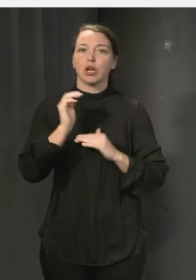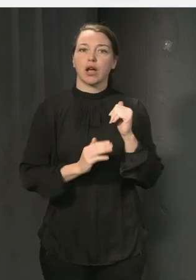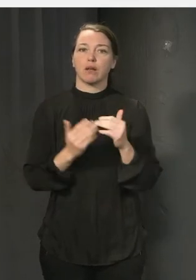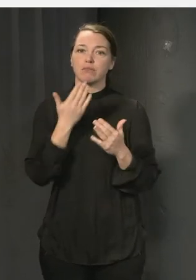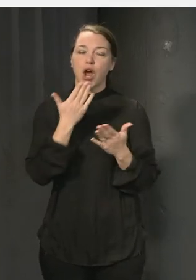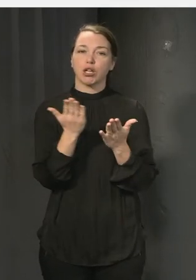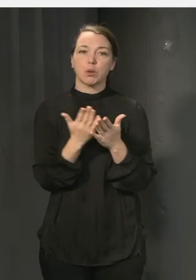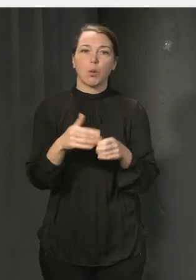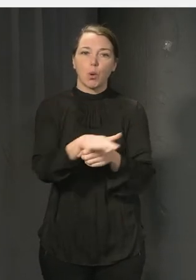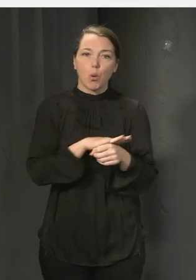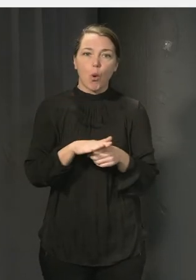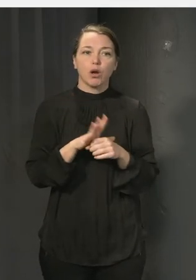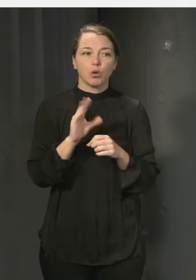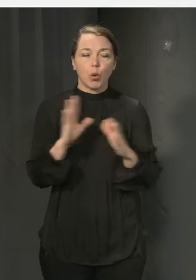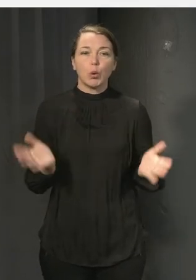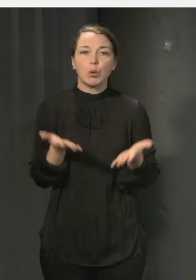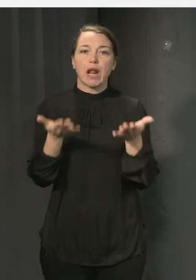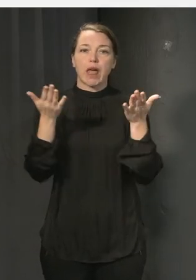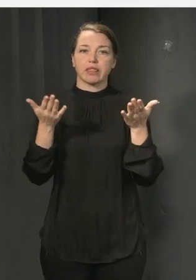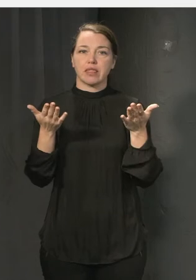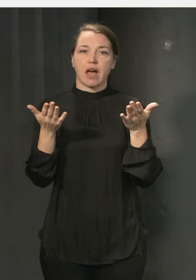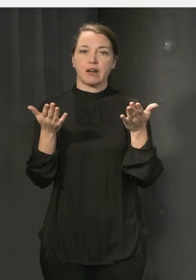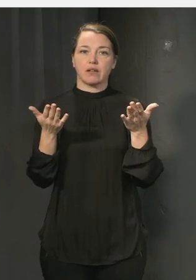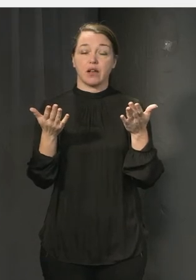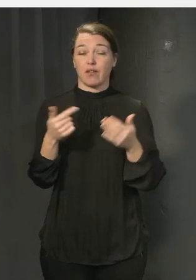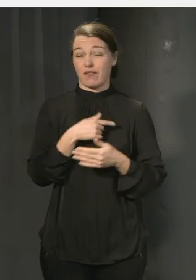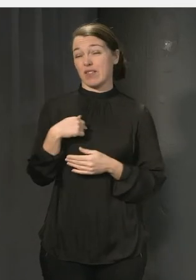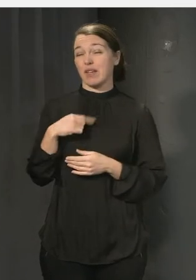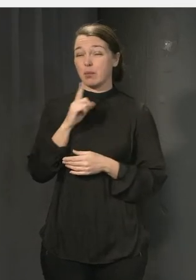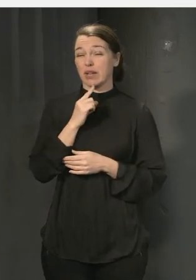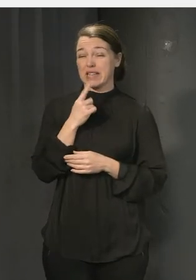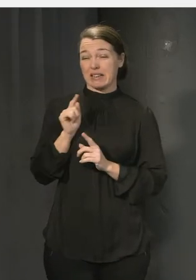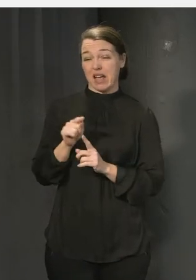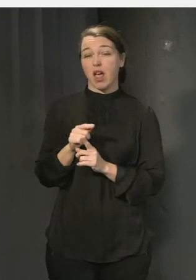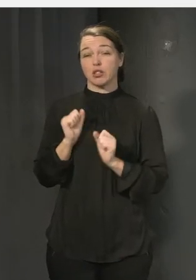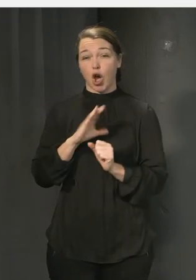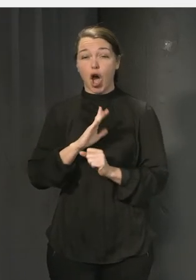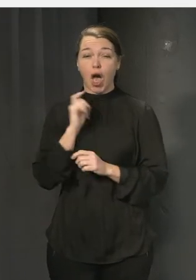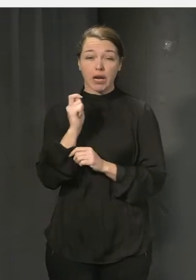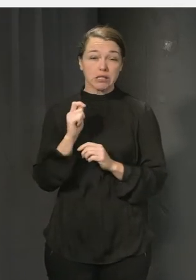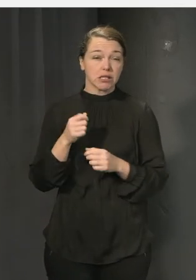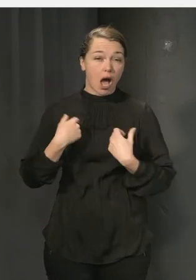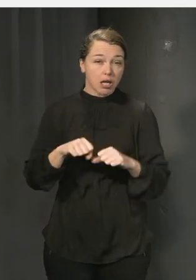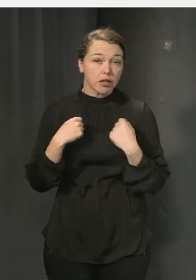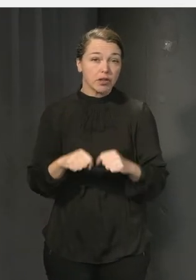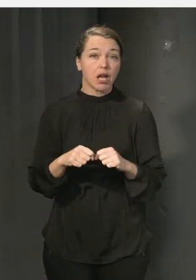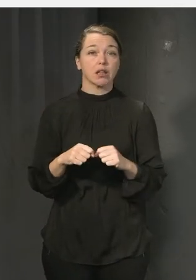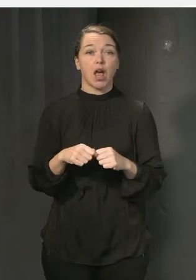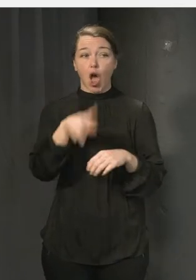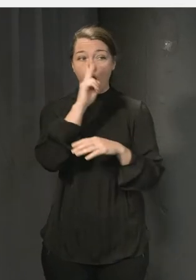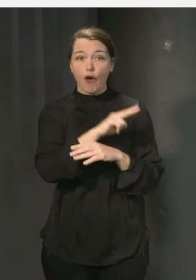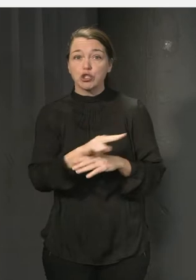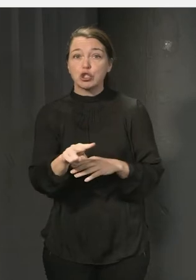det verkligen underlättar för det som vi förespråkar då med rasta aktiviteter och översyn över